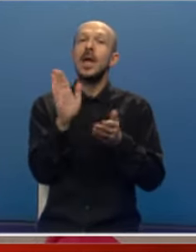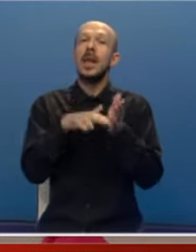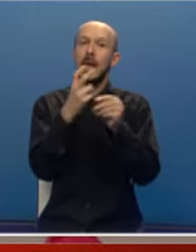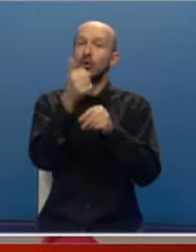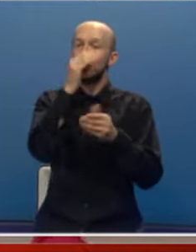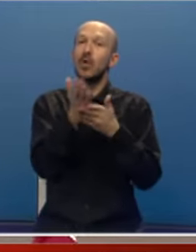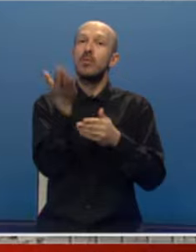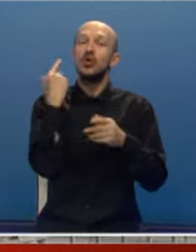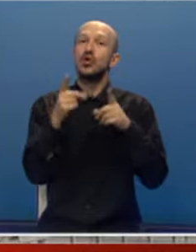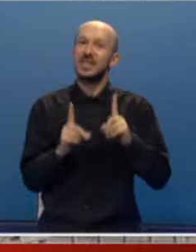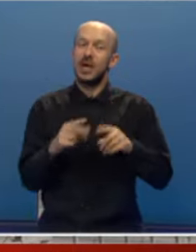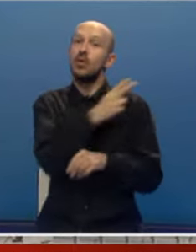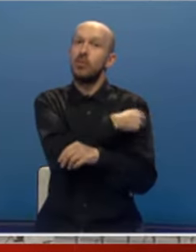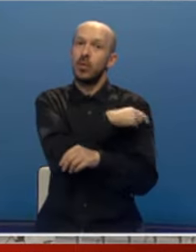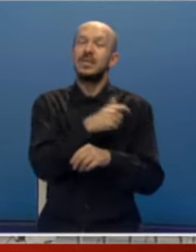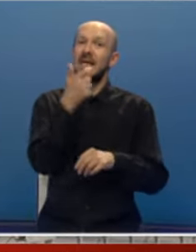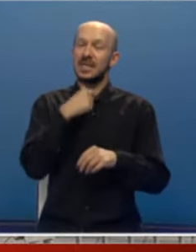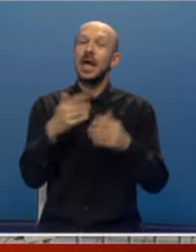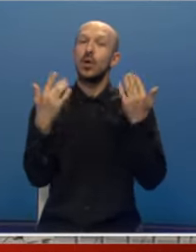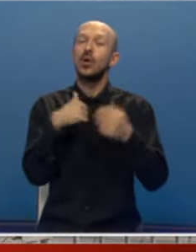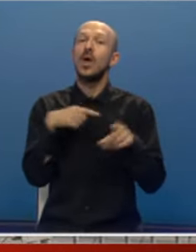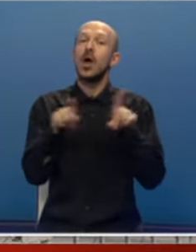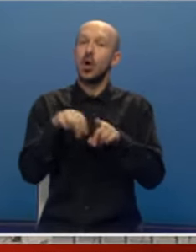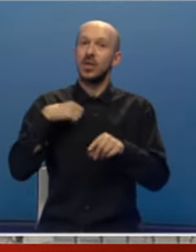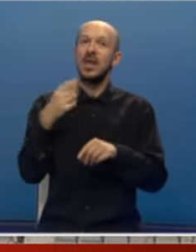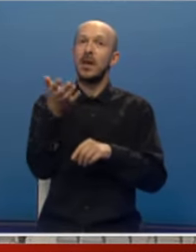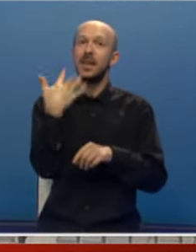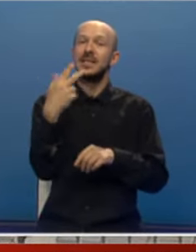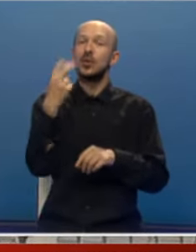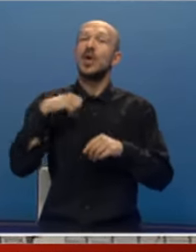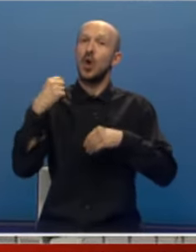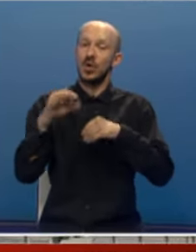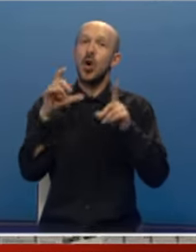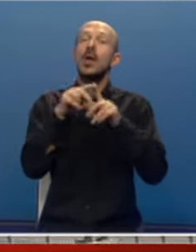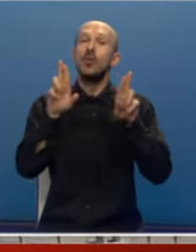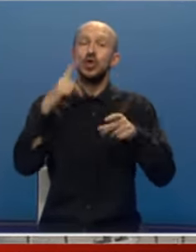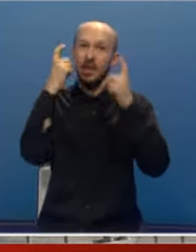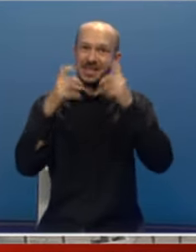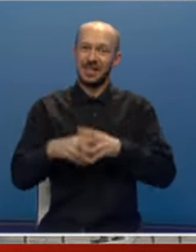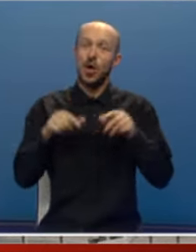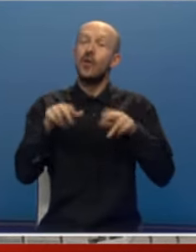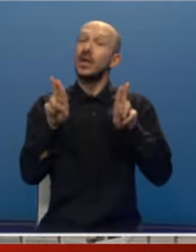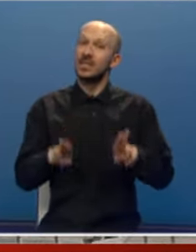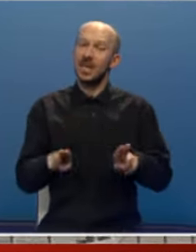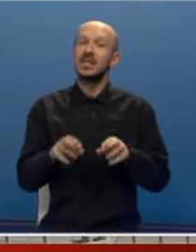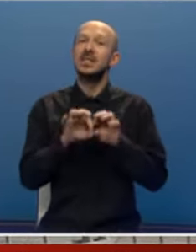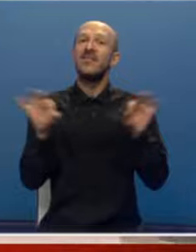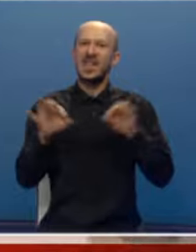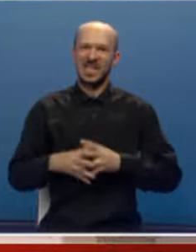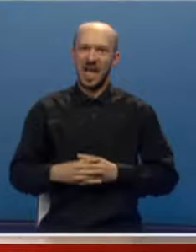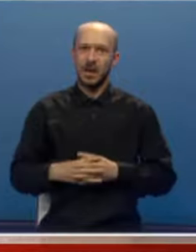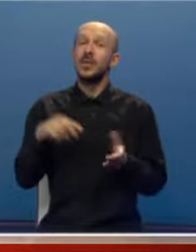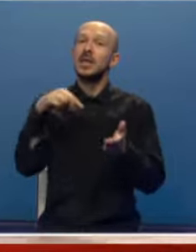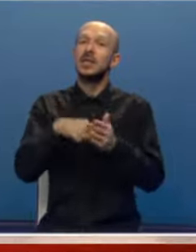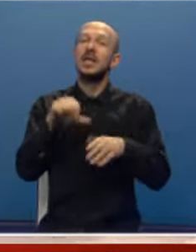bilo u prošlom stanju. Bolnica je stara koliko i ja godina, 52. godine. Ovo je zaista fantazija.